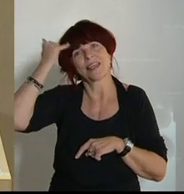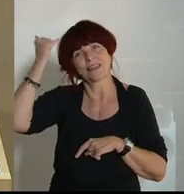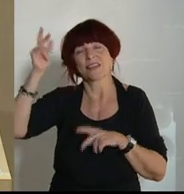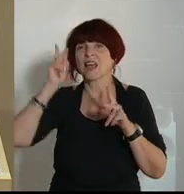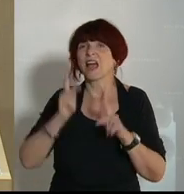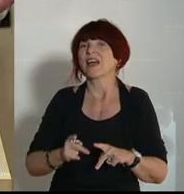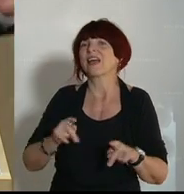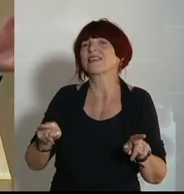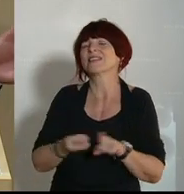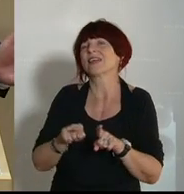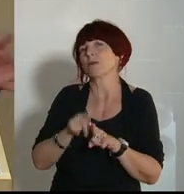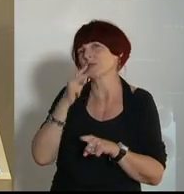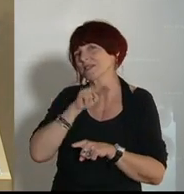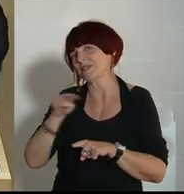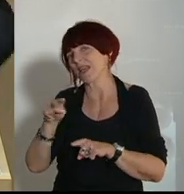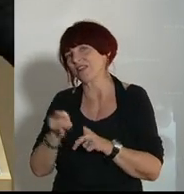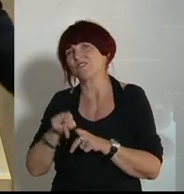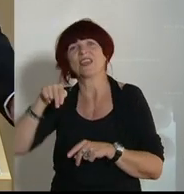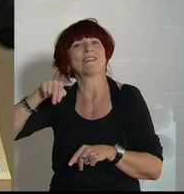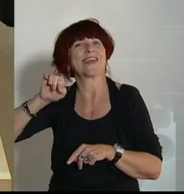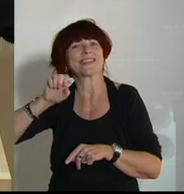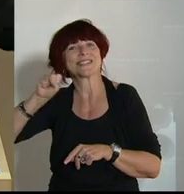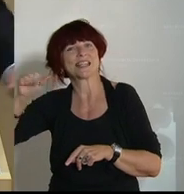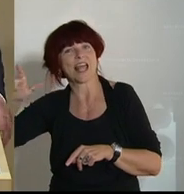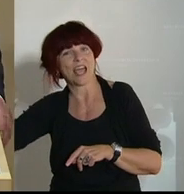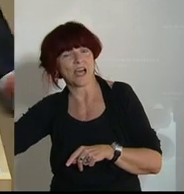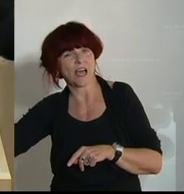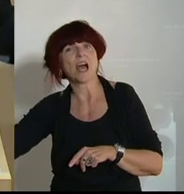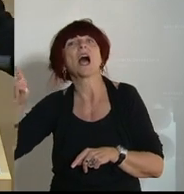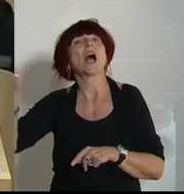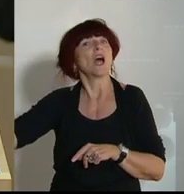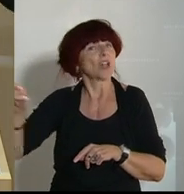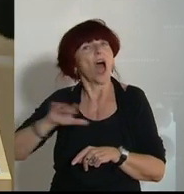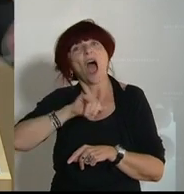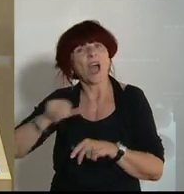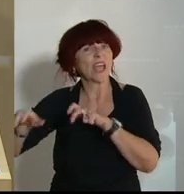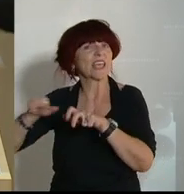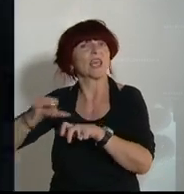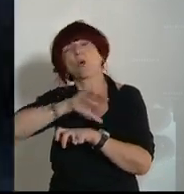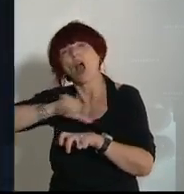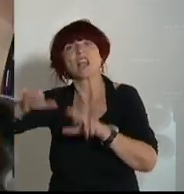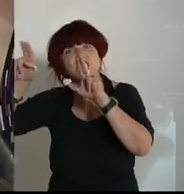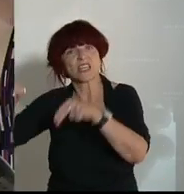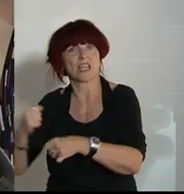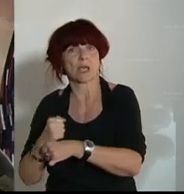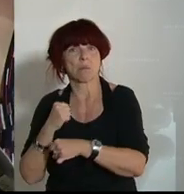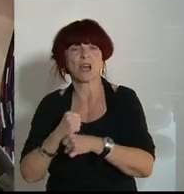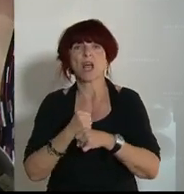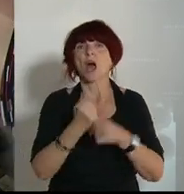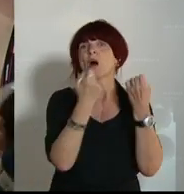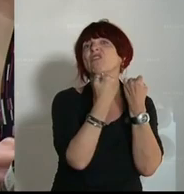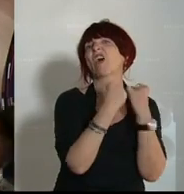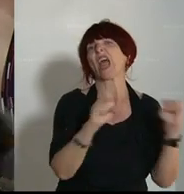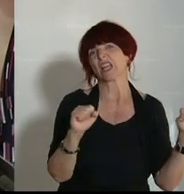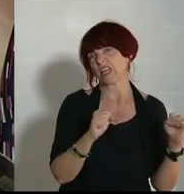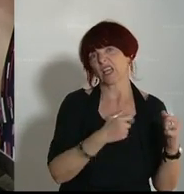alles richtig macht und die Freiheitliche Partei überhaupt nichts zum Erfolg des Tourismus beiträgt. Okay, man kann es so sehen,